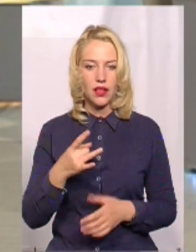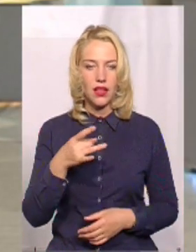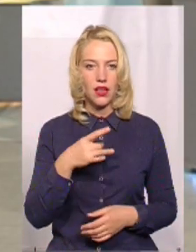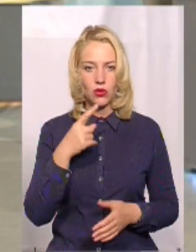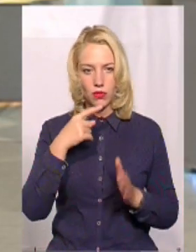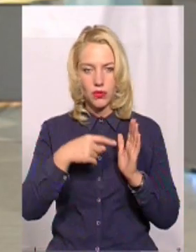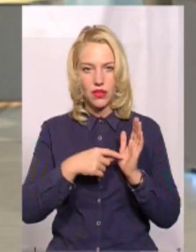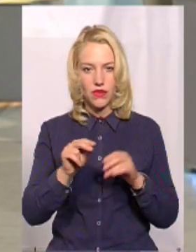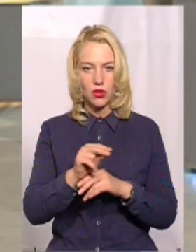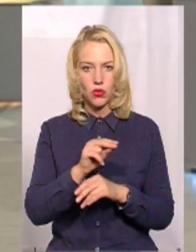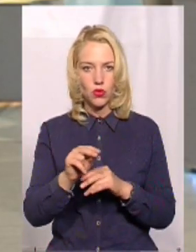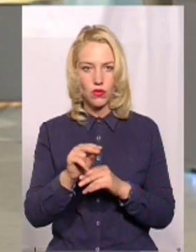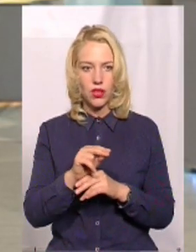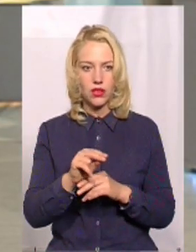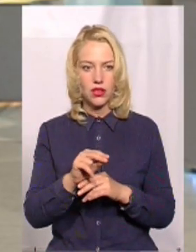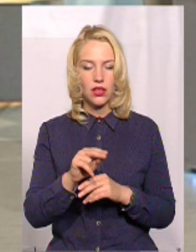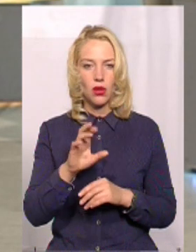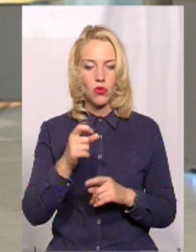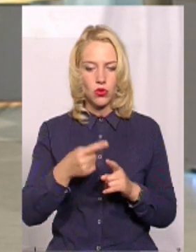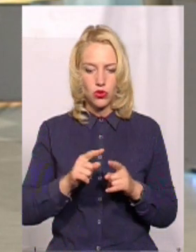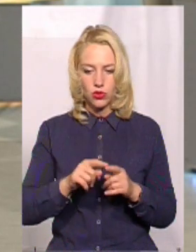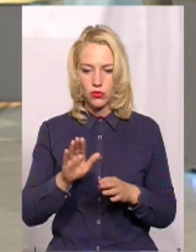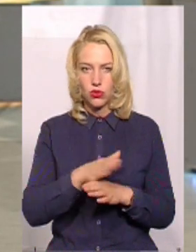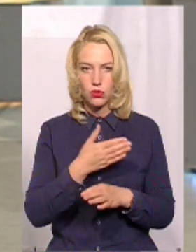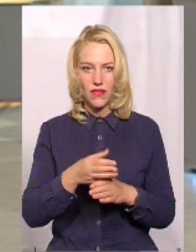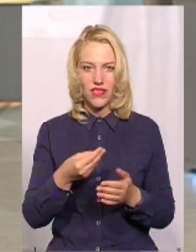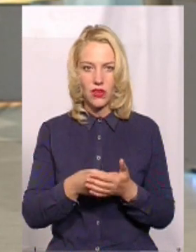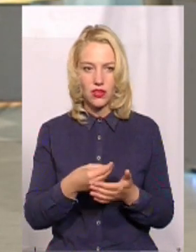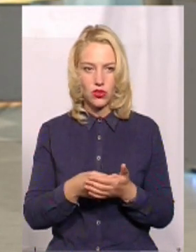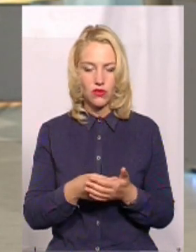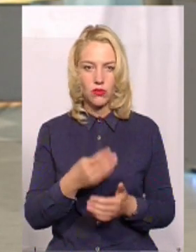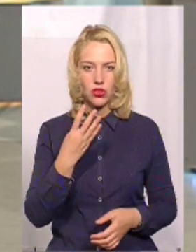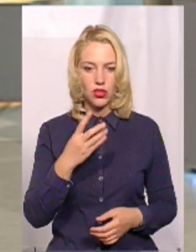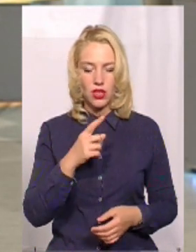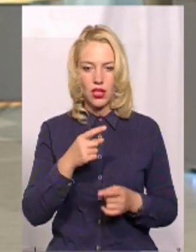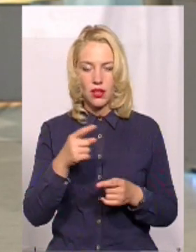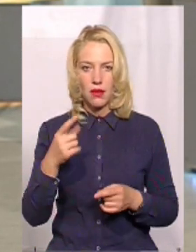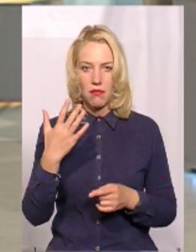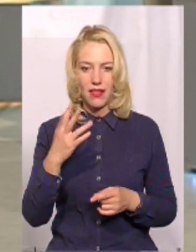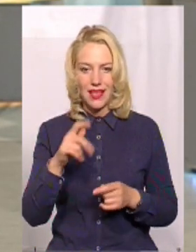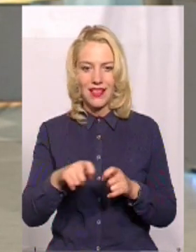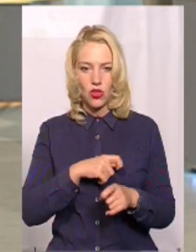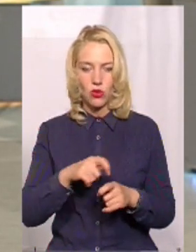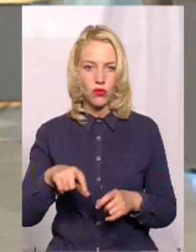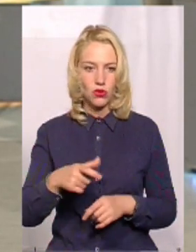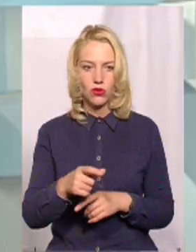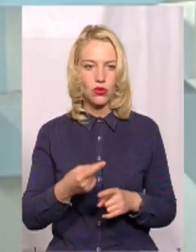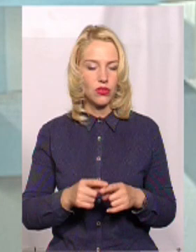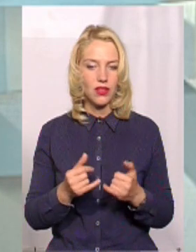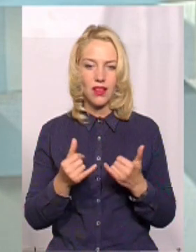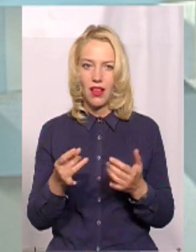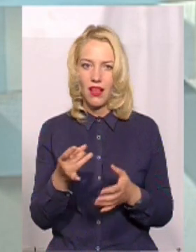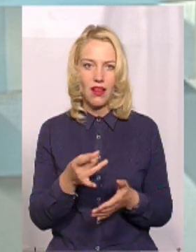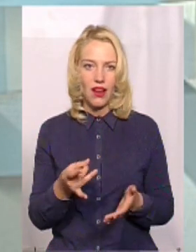випадає там відремонтувати по цьому розподілу фінансовому 4-5 кілометрів доріг, то воно для